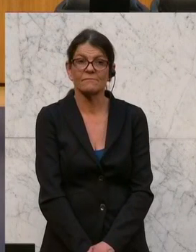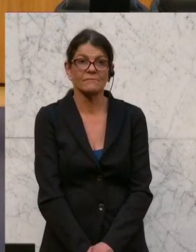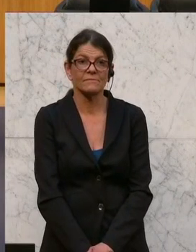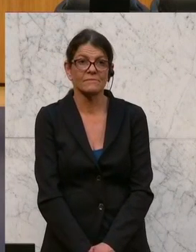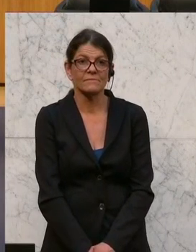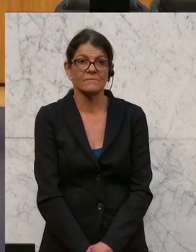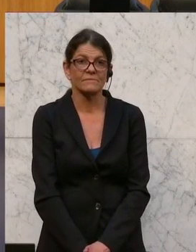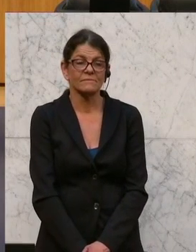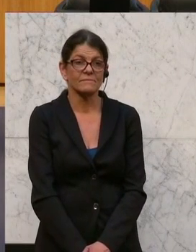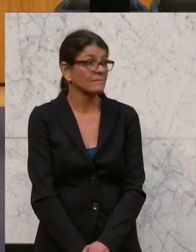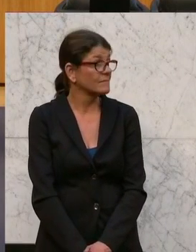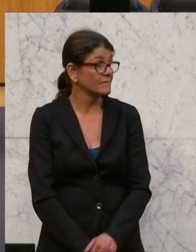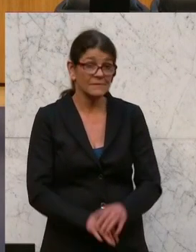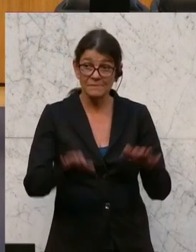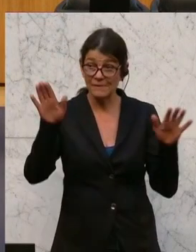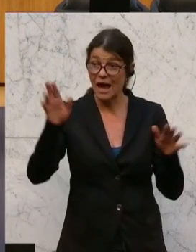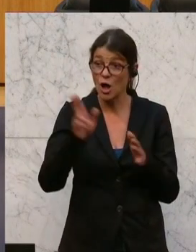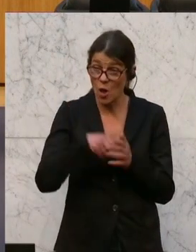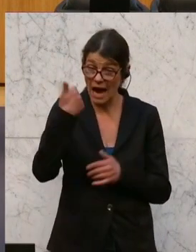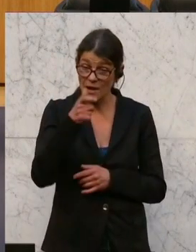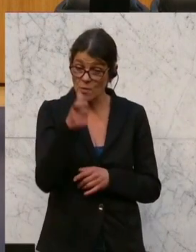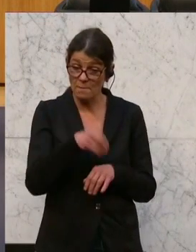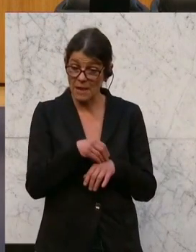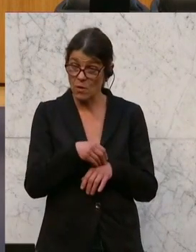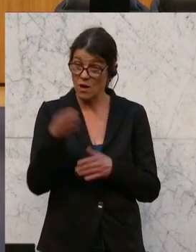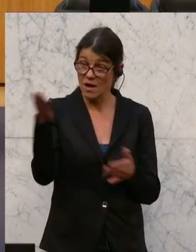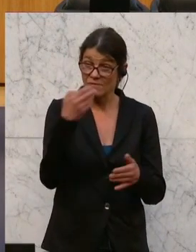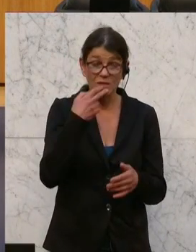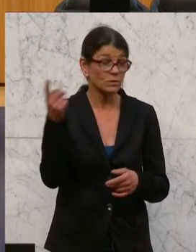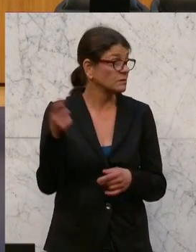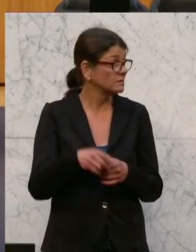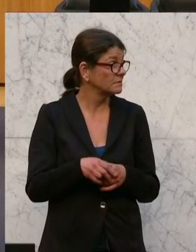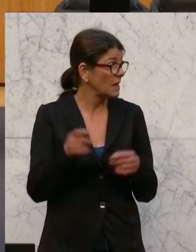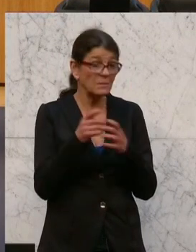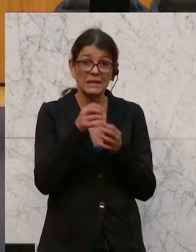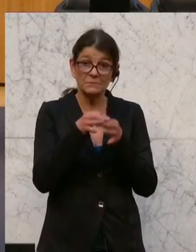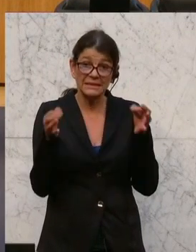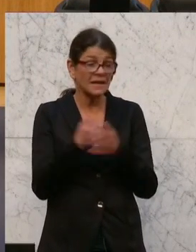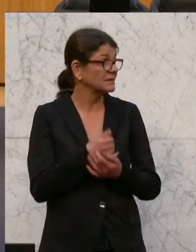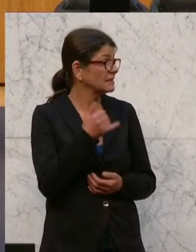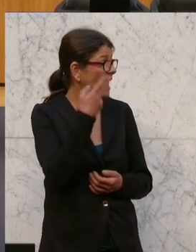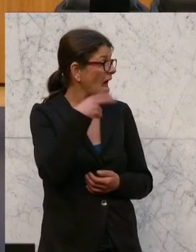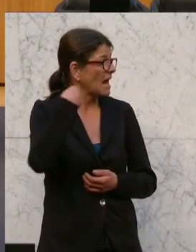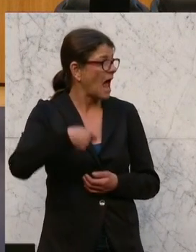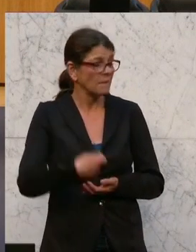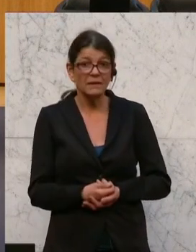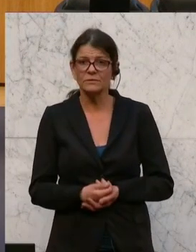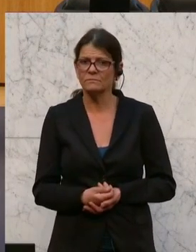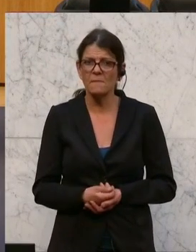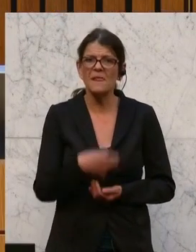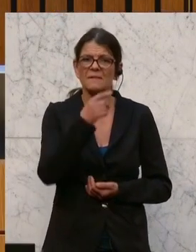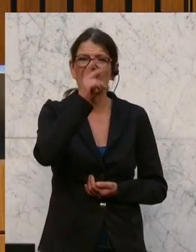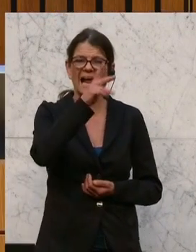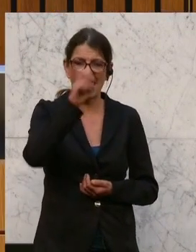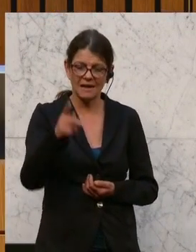Ich habe noch eine Wortmeldung. Mitten im Satz hat sich der Herr Abgeordnete Dietmar